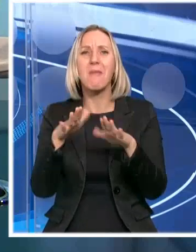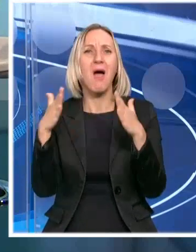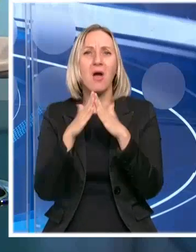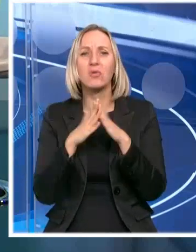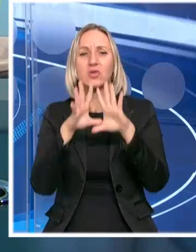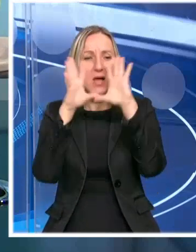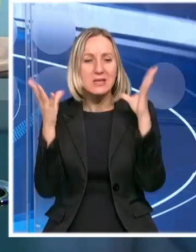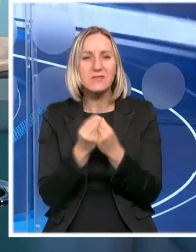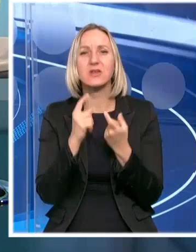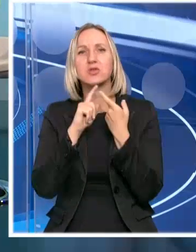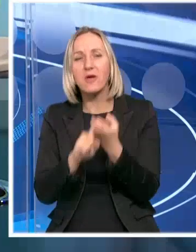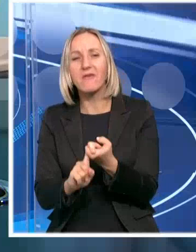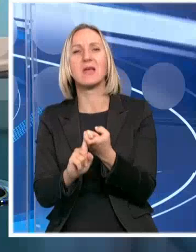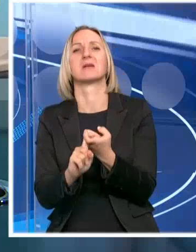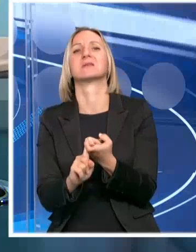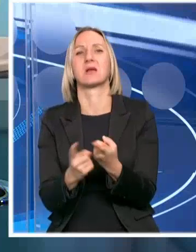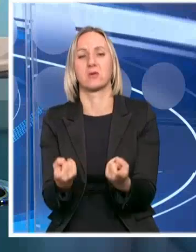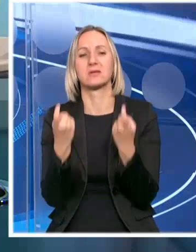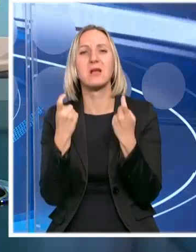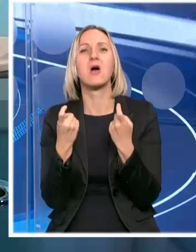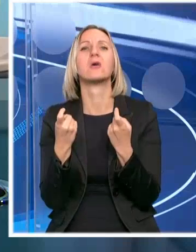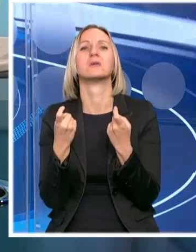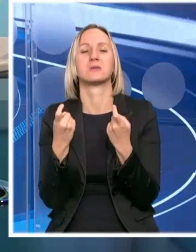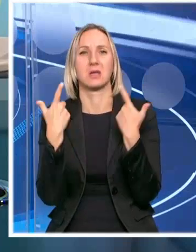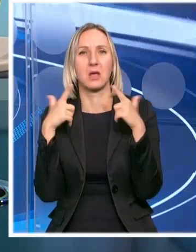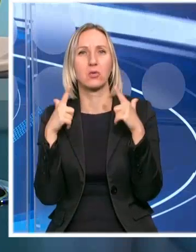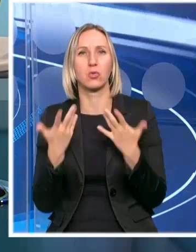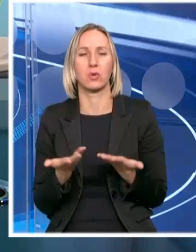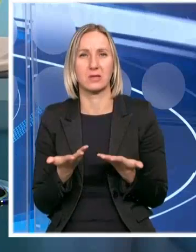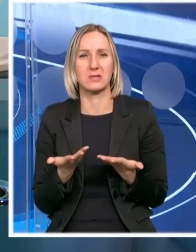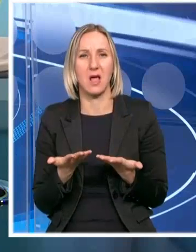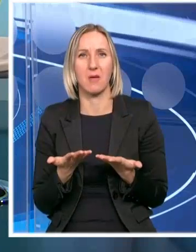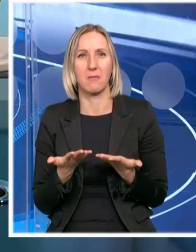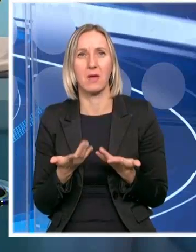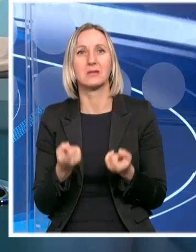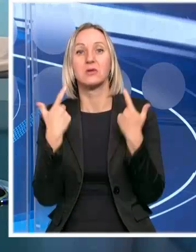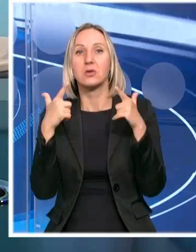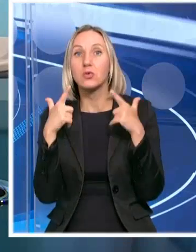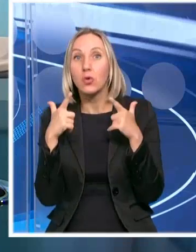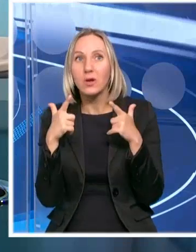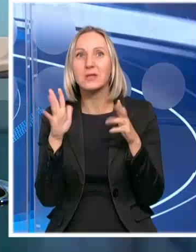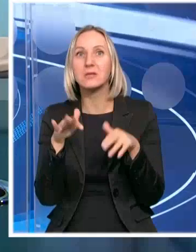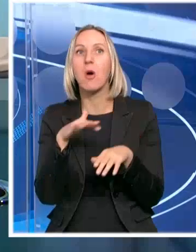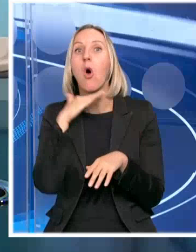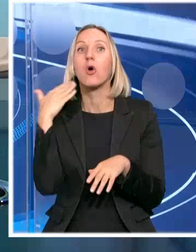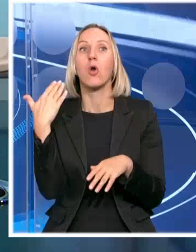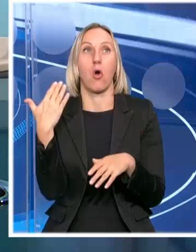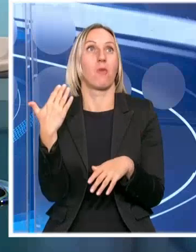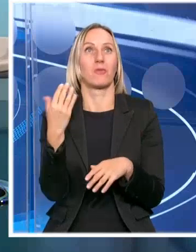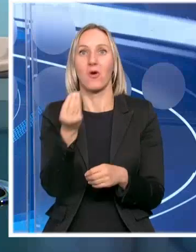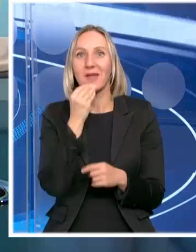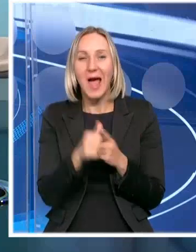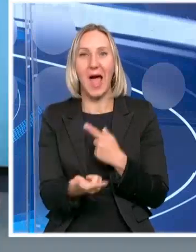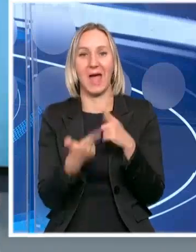koji su vezani za ruralni turizam. Ali nije sam po sebi taj trudan turizam važan. On povlači za svom ogromnu količinu hrane, ogromnu